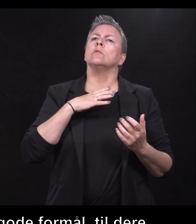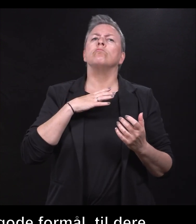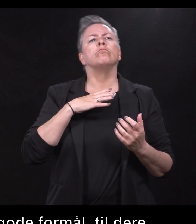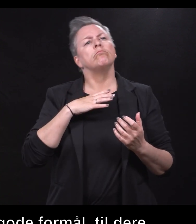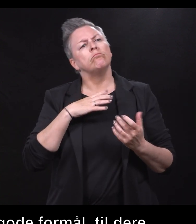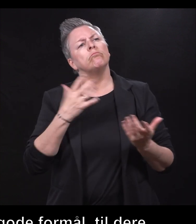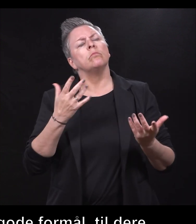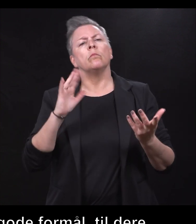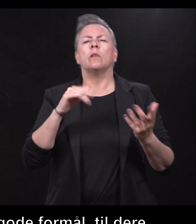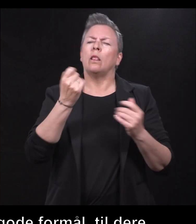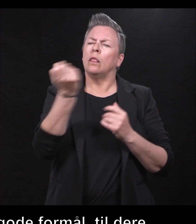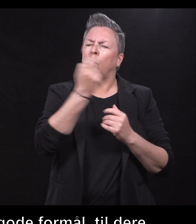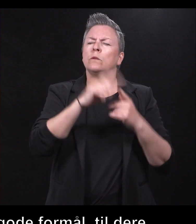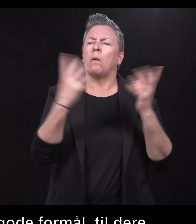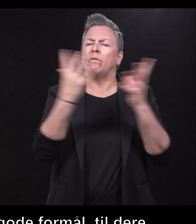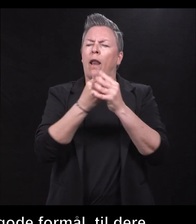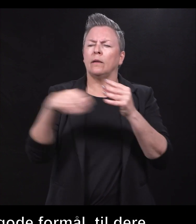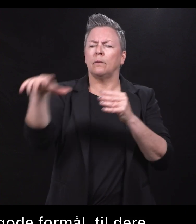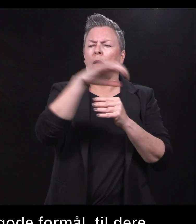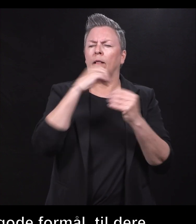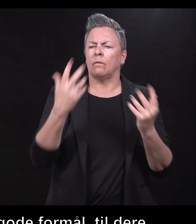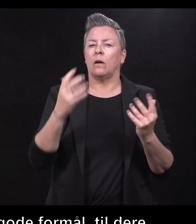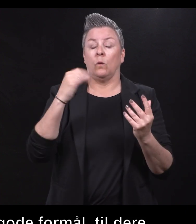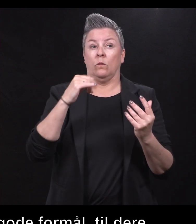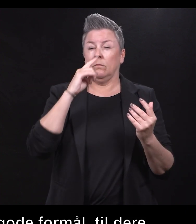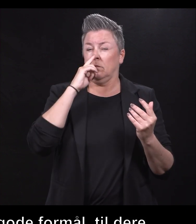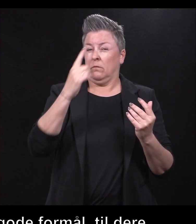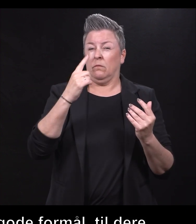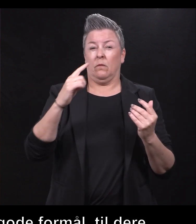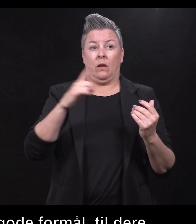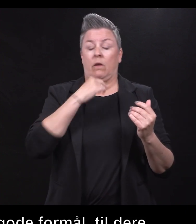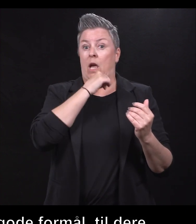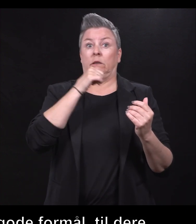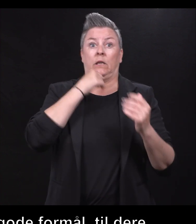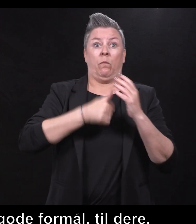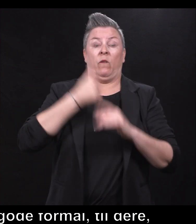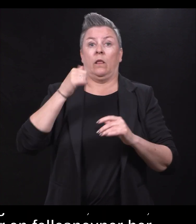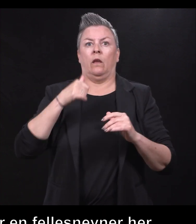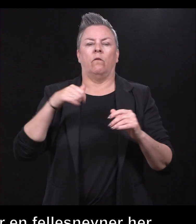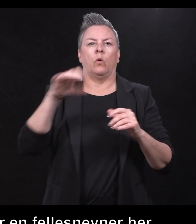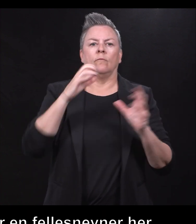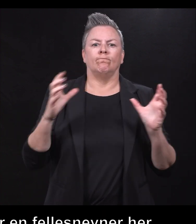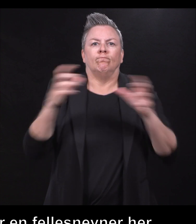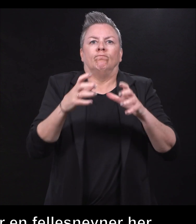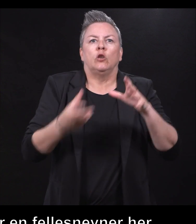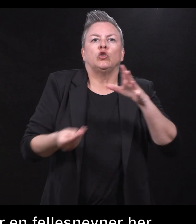nevner her, fordi for det første er det jo ekstremt viktig for hele oppslutningen om den modellen, at folk i